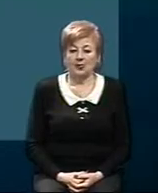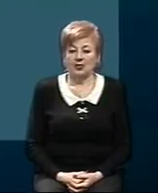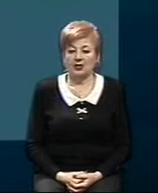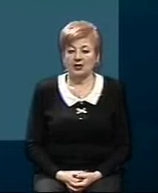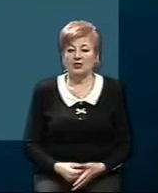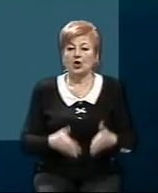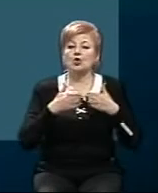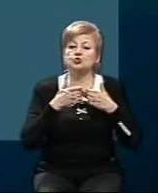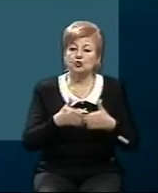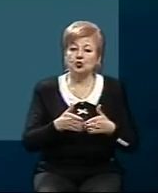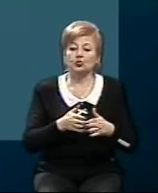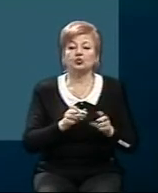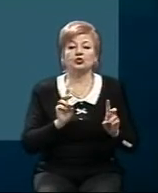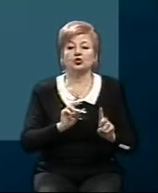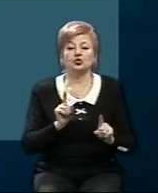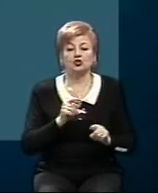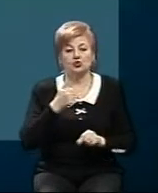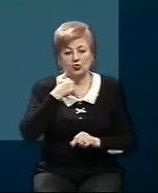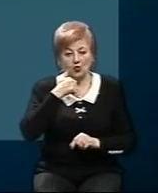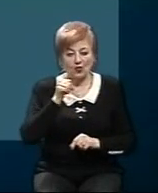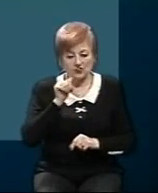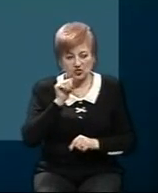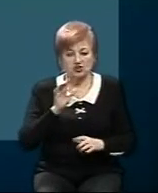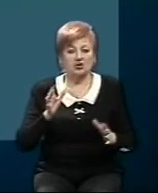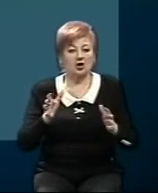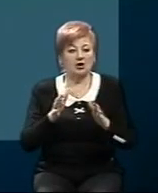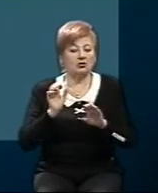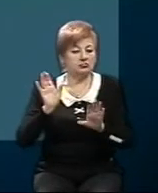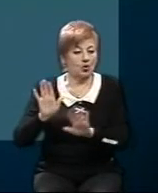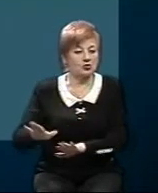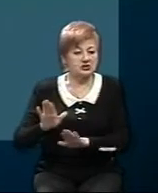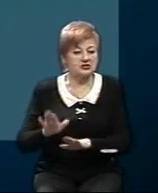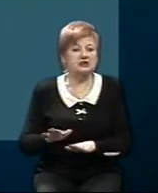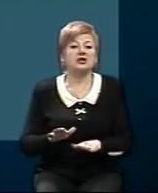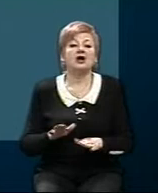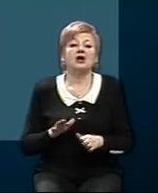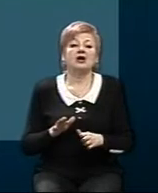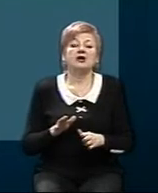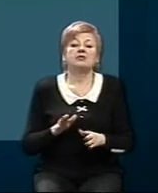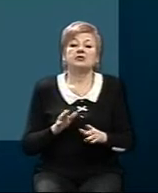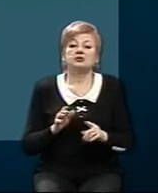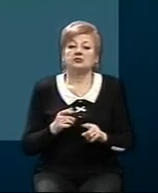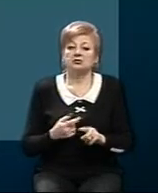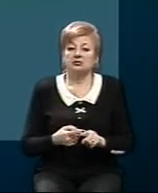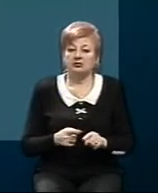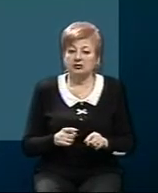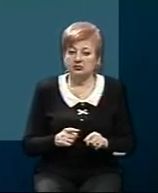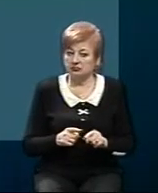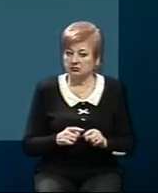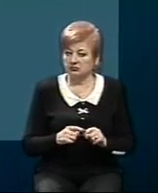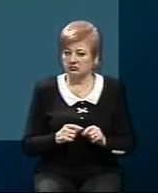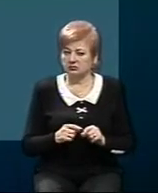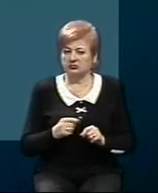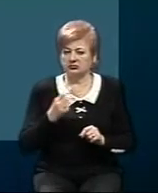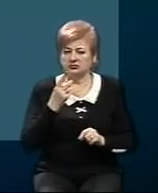Судна, яка вчора стояла в Керченській протоці, наші так і стоять там. Найдовше з них з пшеницею стоїть «Айфрондбей», він з